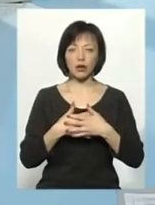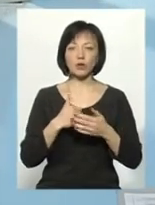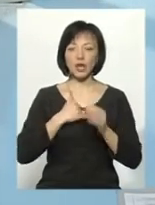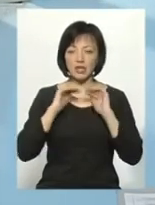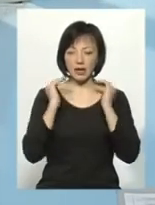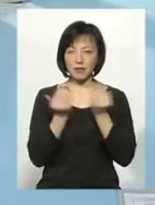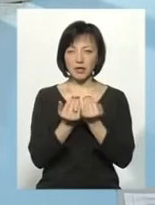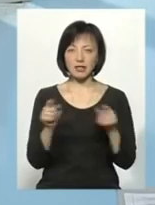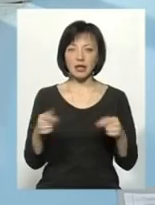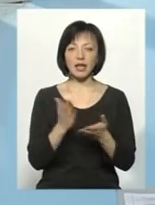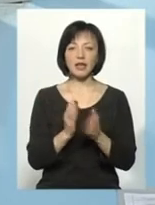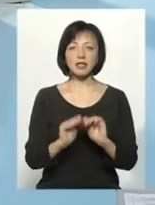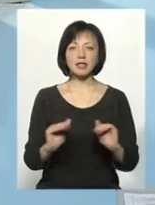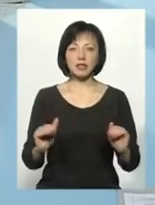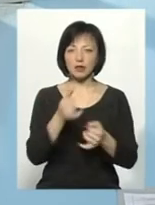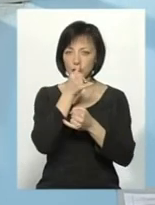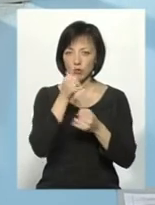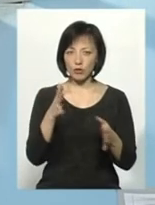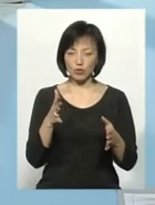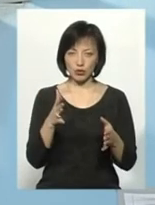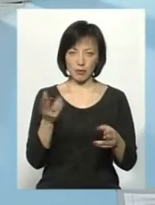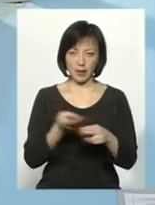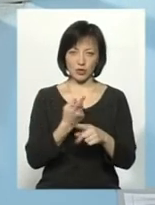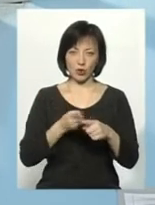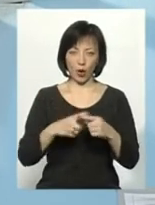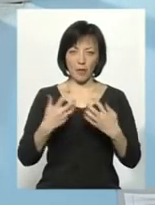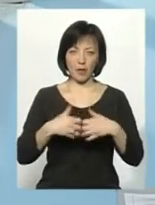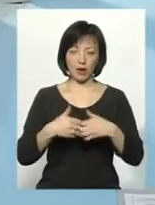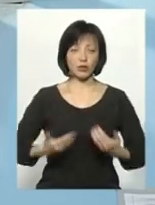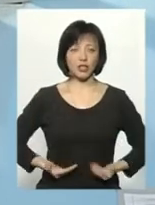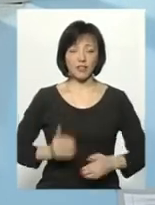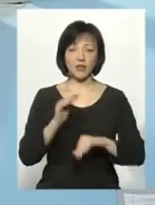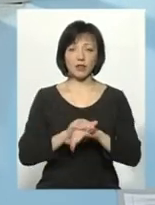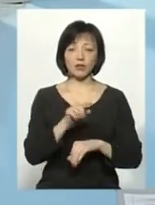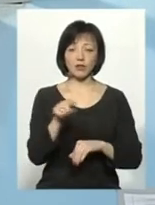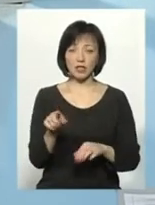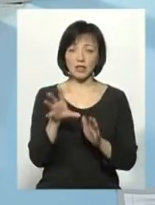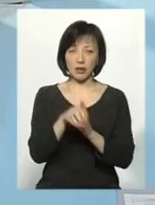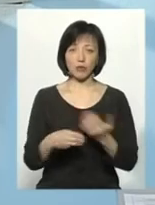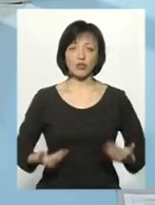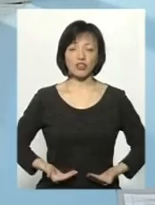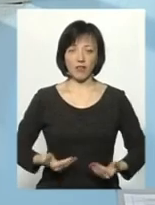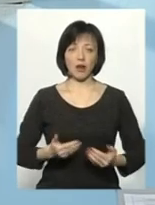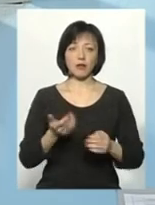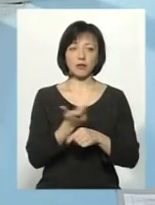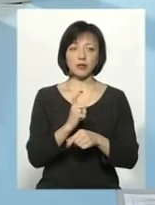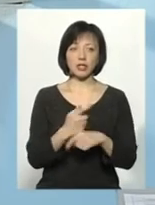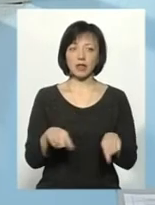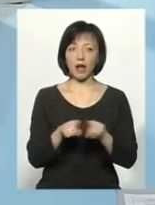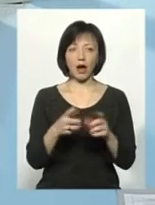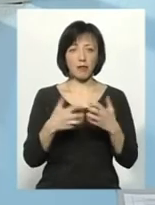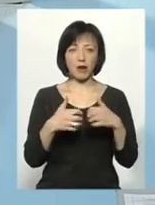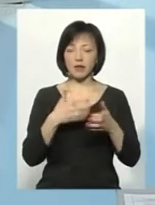реанімації перебувають діти, які не можуть обійтися без цього апарату і фактично вони в ній проживають, тому що більше таких